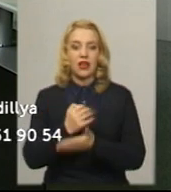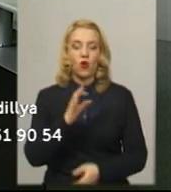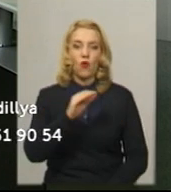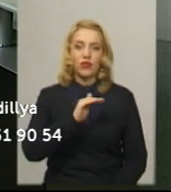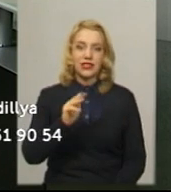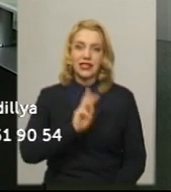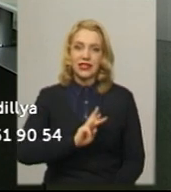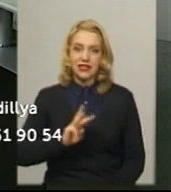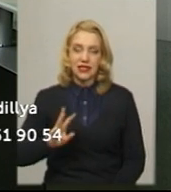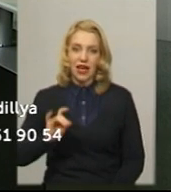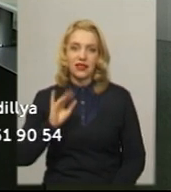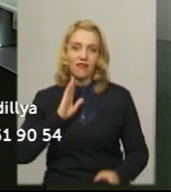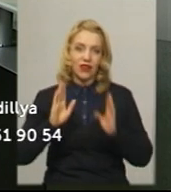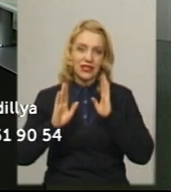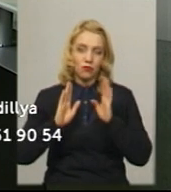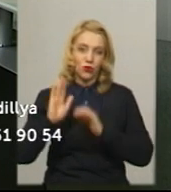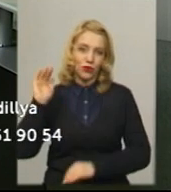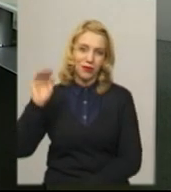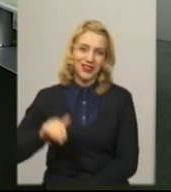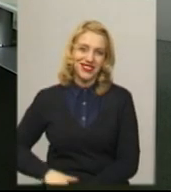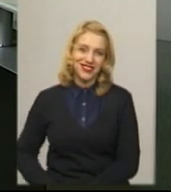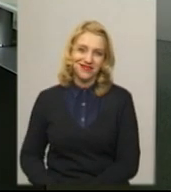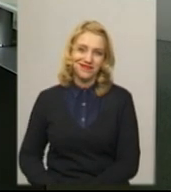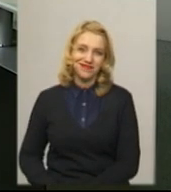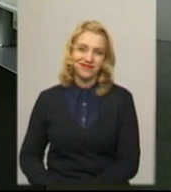офіційному сайті та на сторінці у Фейсбук. Побачимось!